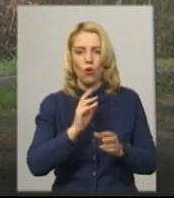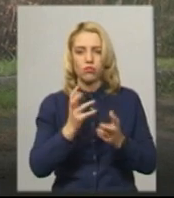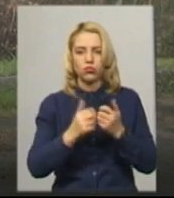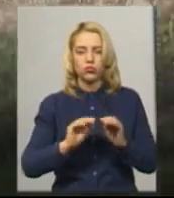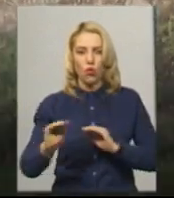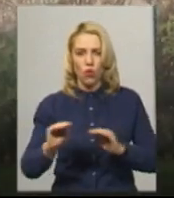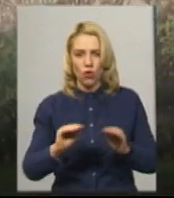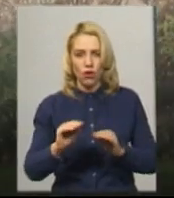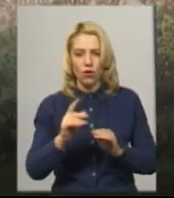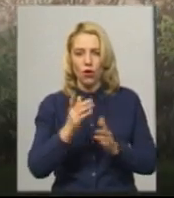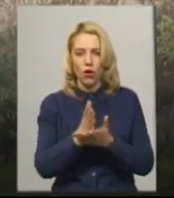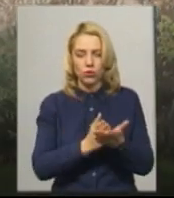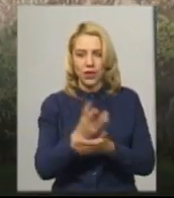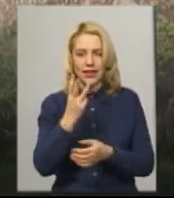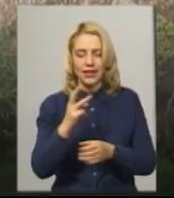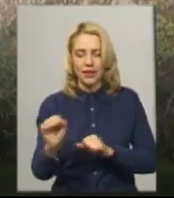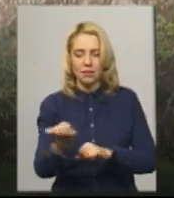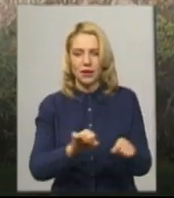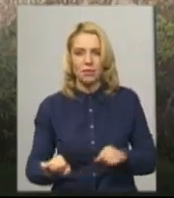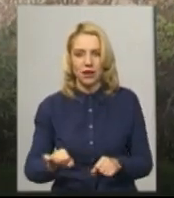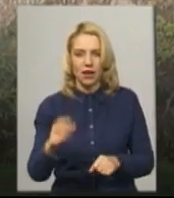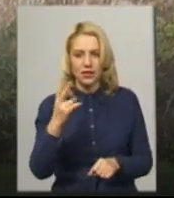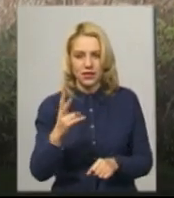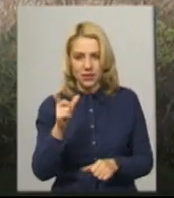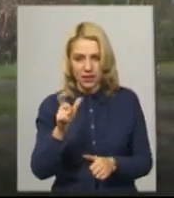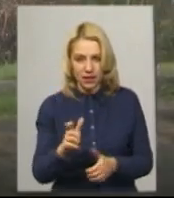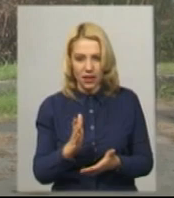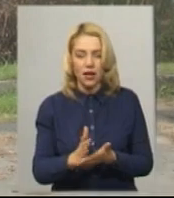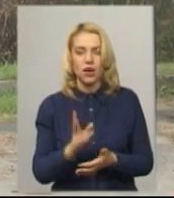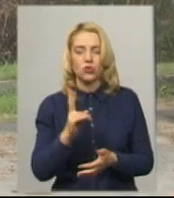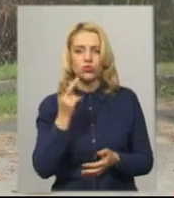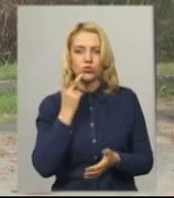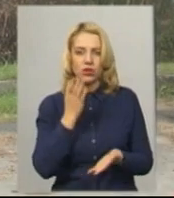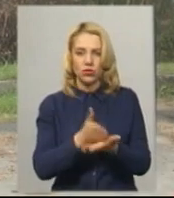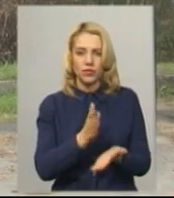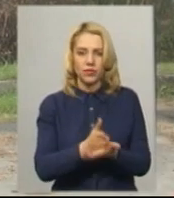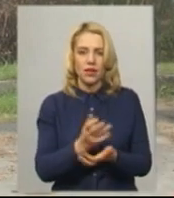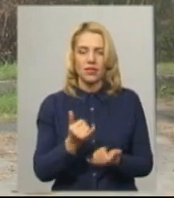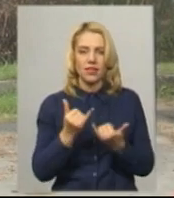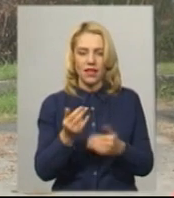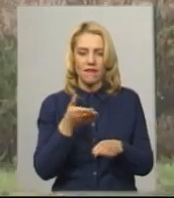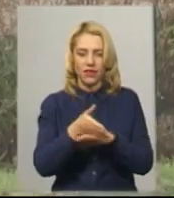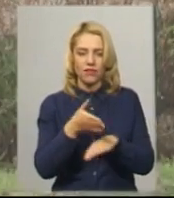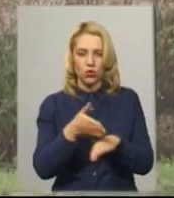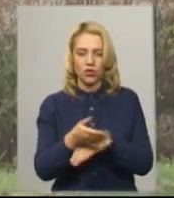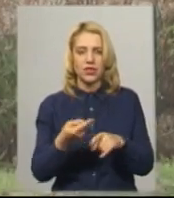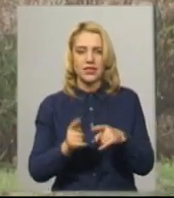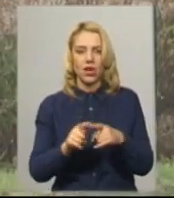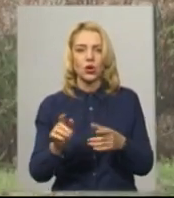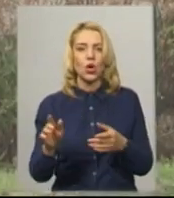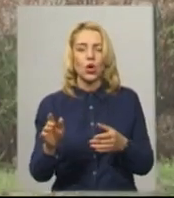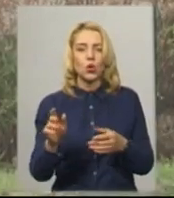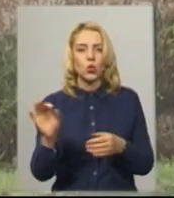прибиральниці, які знаходяться в туалеті постійно. Для відвідувачі туалет є безкоштовний. Туалет